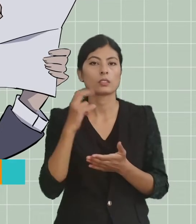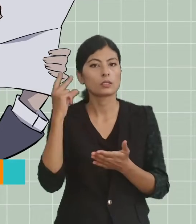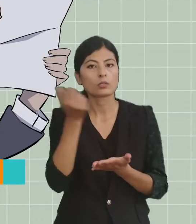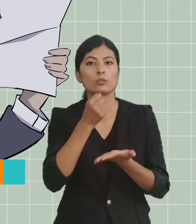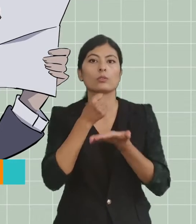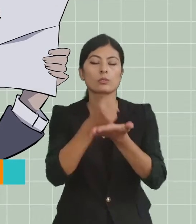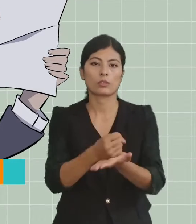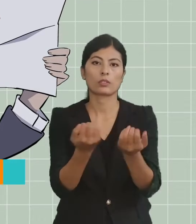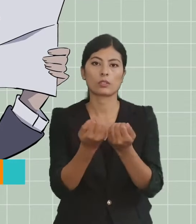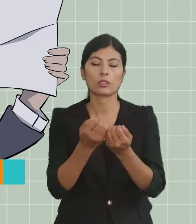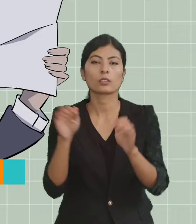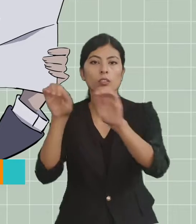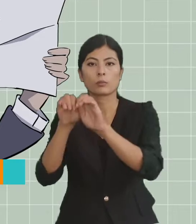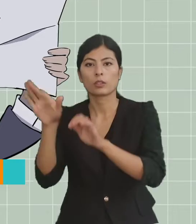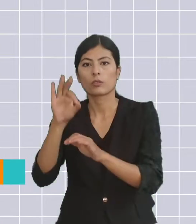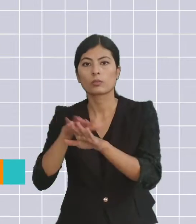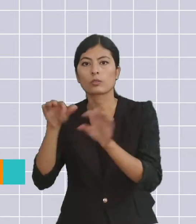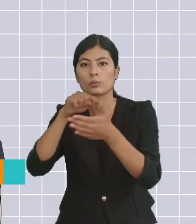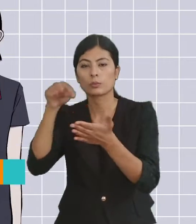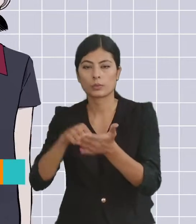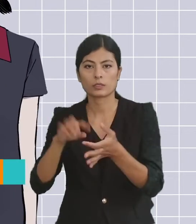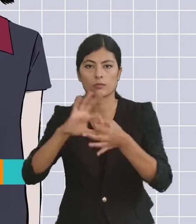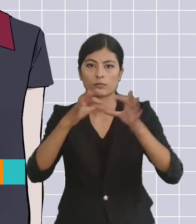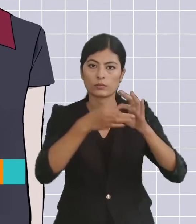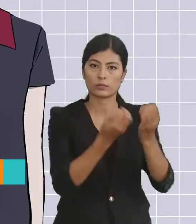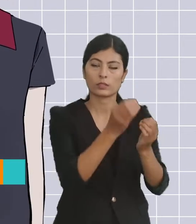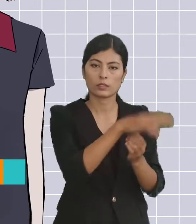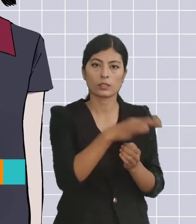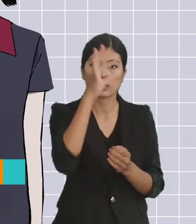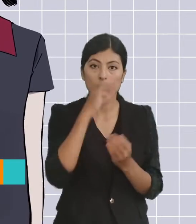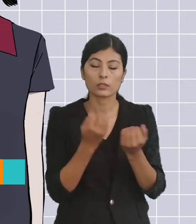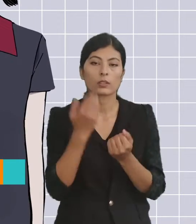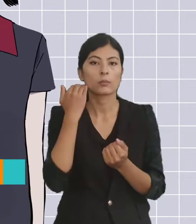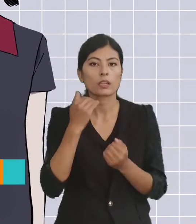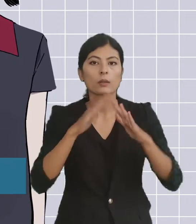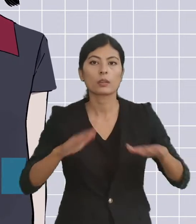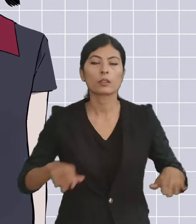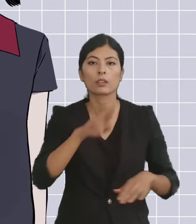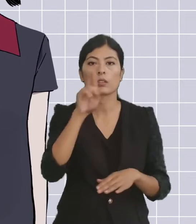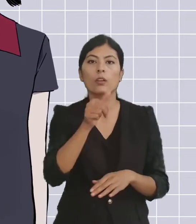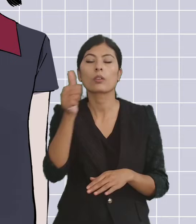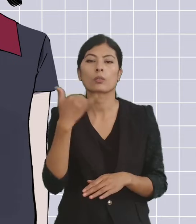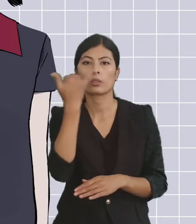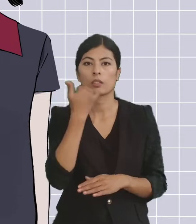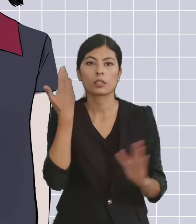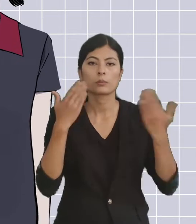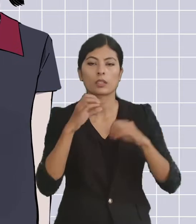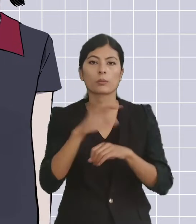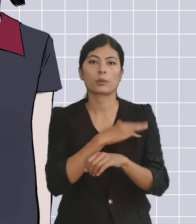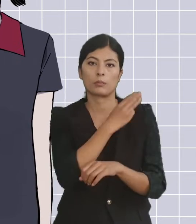सहयोग पहुचावे में समबध निकाय सब बीच समनबे स्थापना करे के विशेशक के महिला, बालवलिका तथा